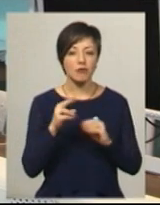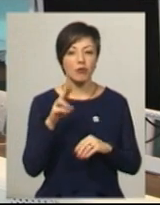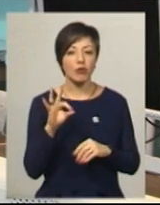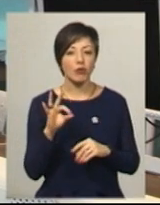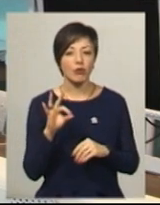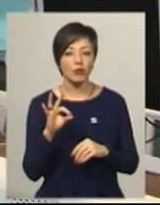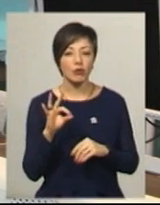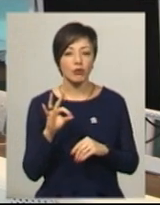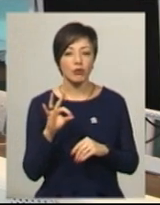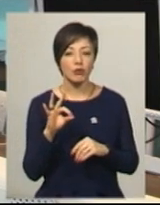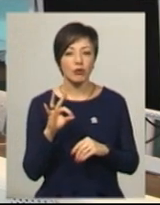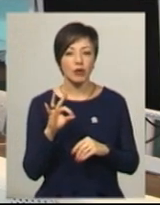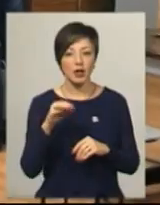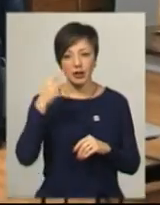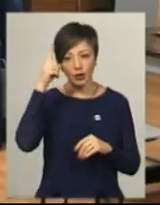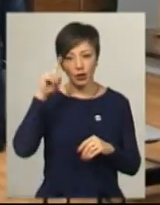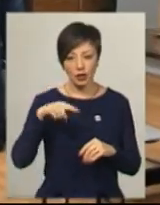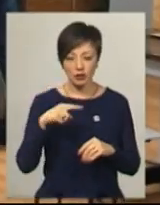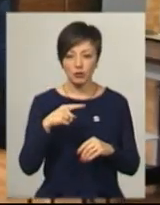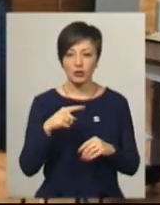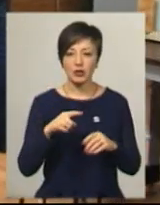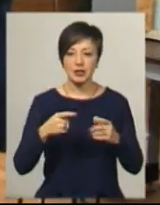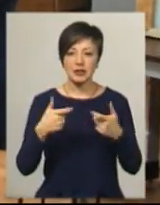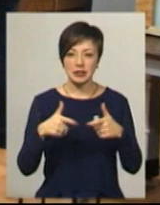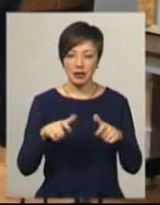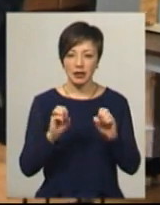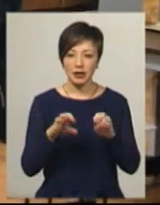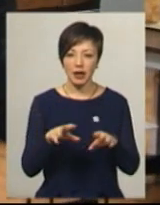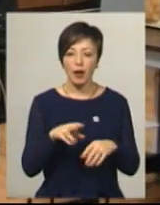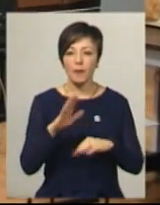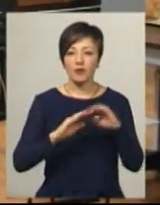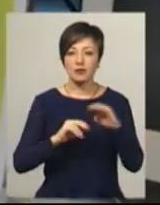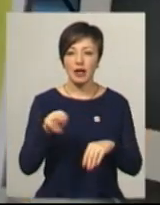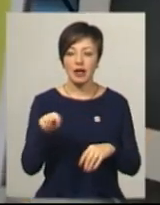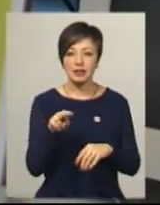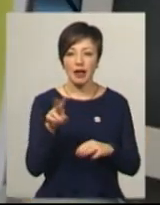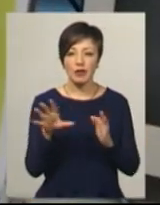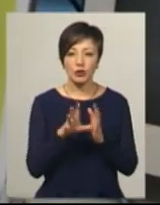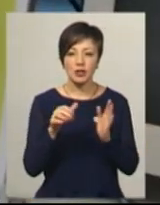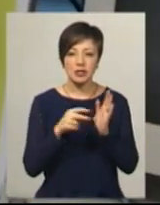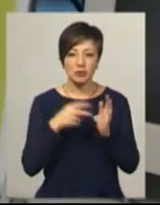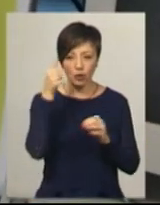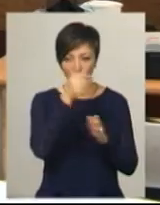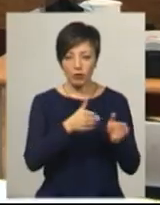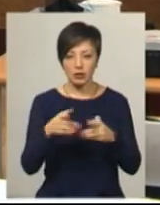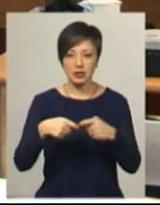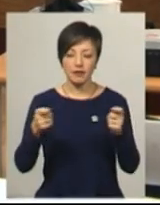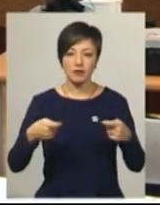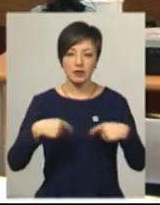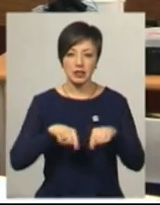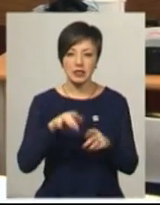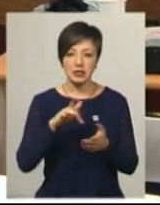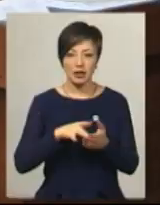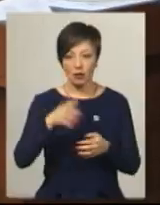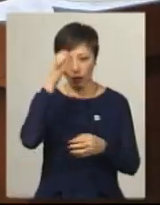теоретичному заліку. Змагання проводять на базі професійного ліцея електроніки «Сьомий рік поспіль», каже завідувач відділу Центру